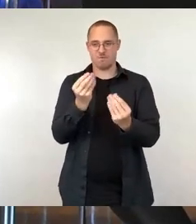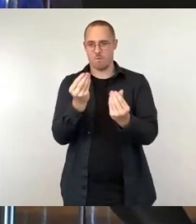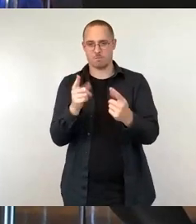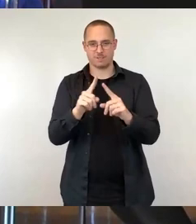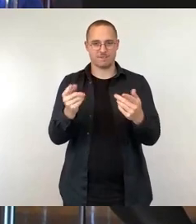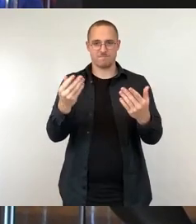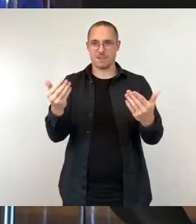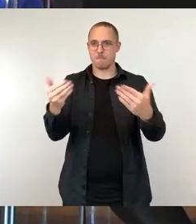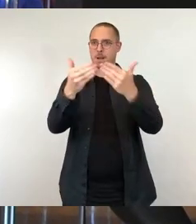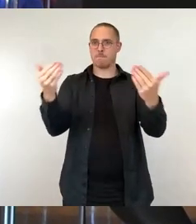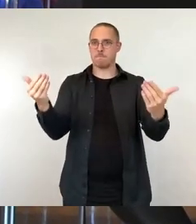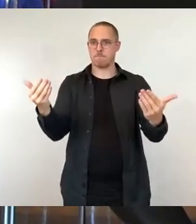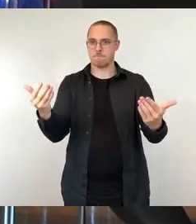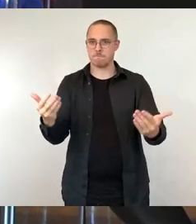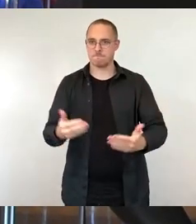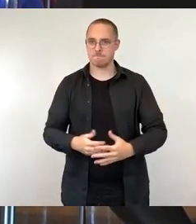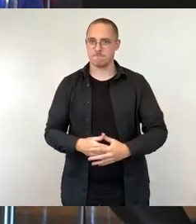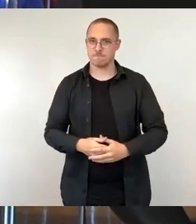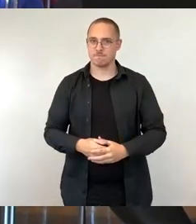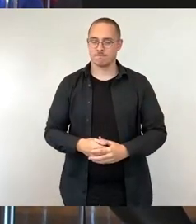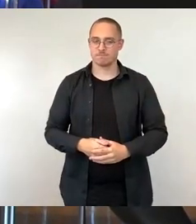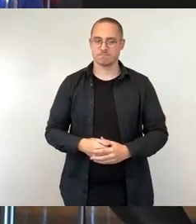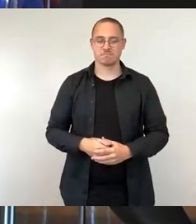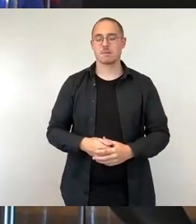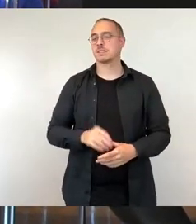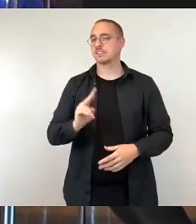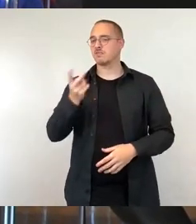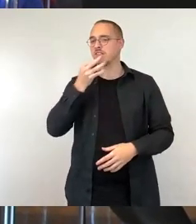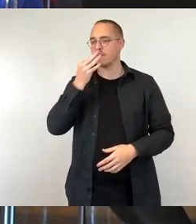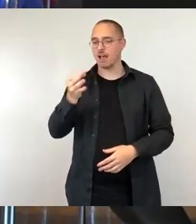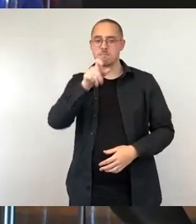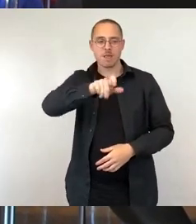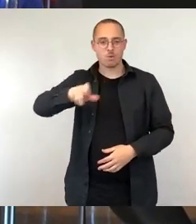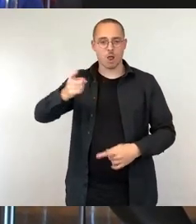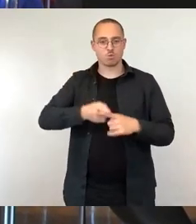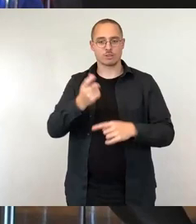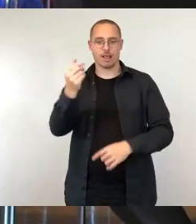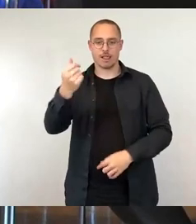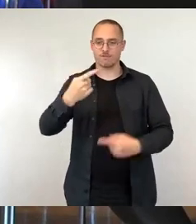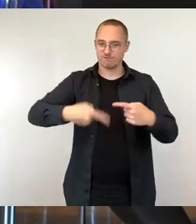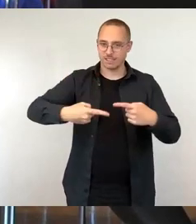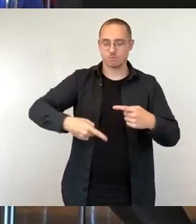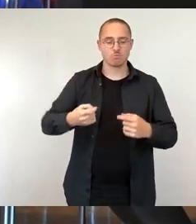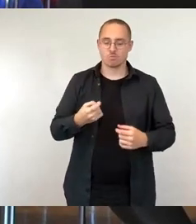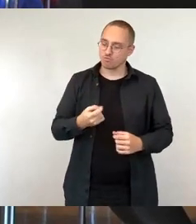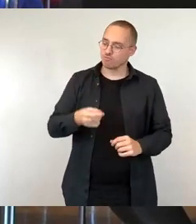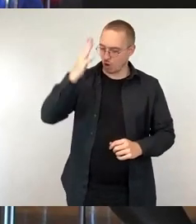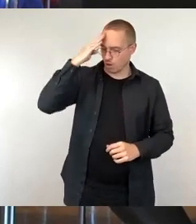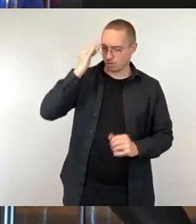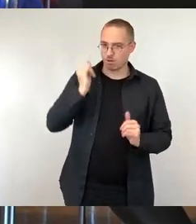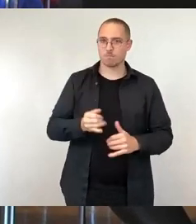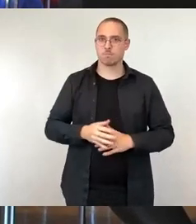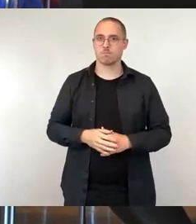Frage zwei, das Stichwort Personal und fehlendes Geld ist hinreichend bekannt. Meine Frage geht in die Richtung, wie